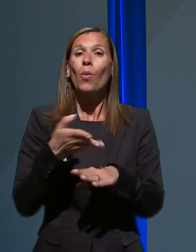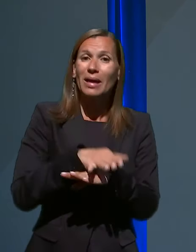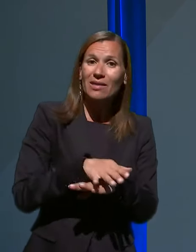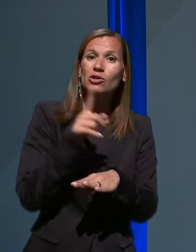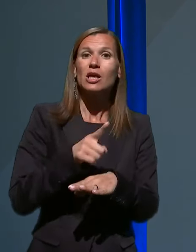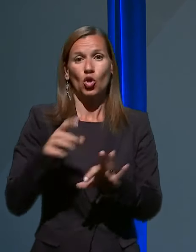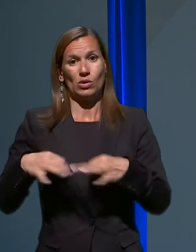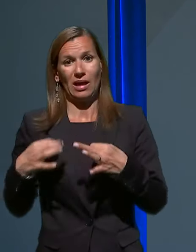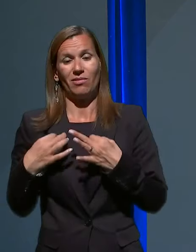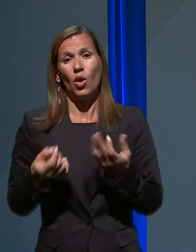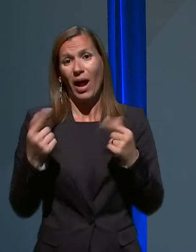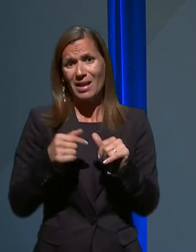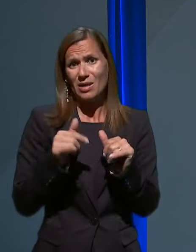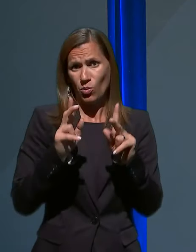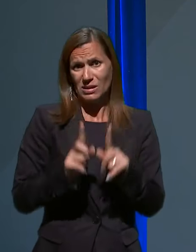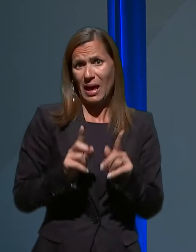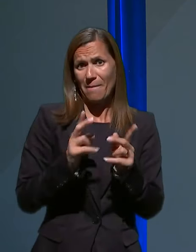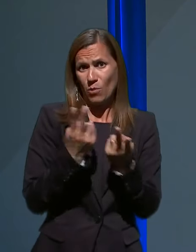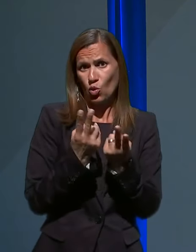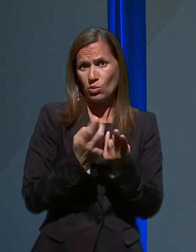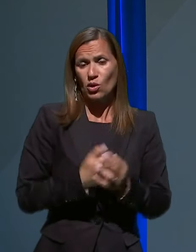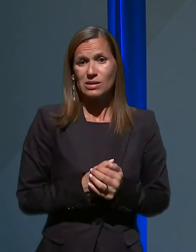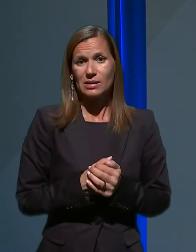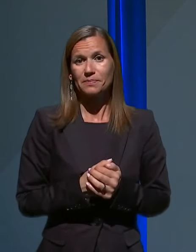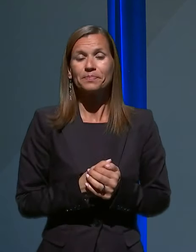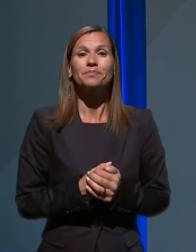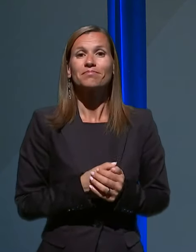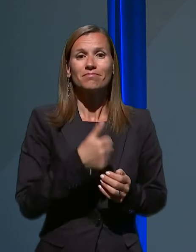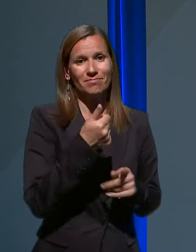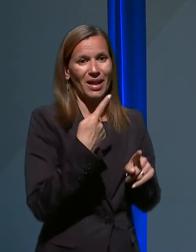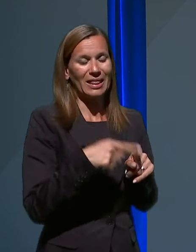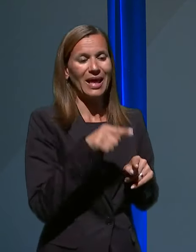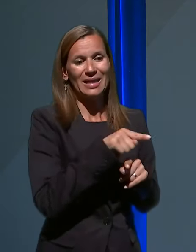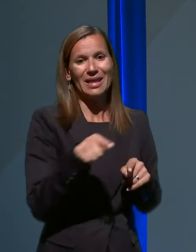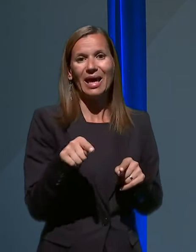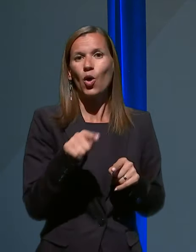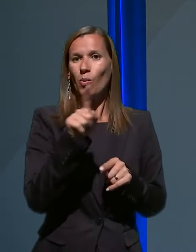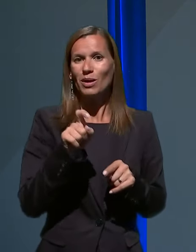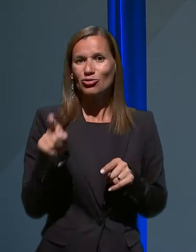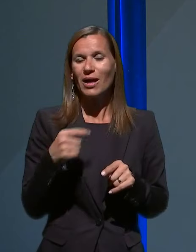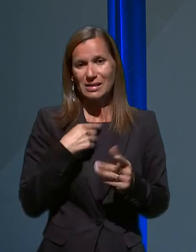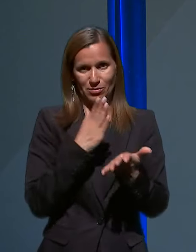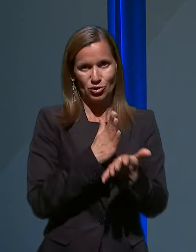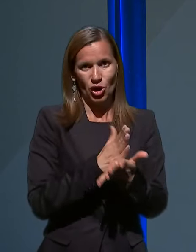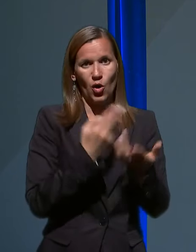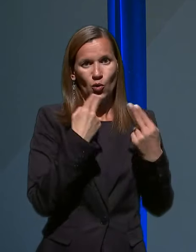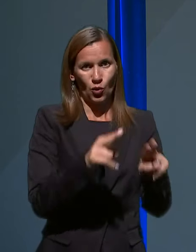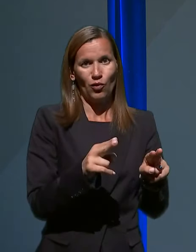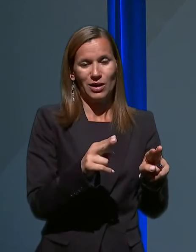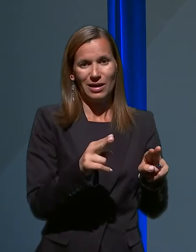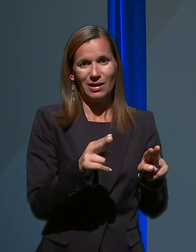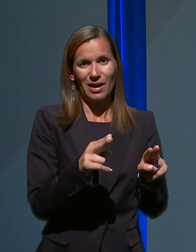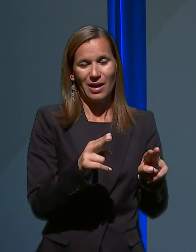Gre za kakšno podobnost? Na en del teh večjih vprašanj sem že odgovorila.